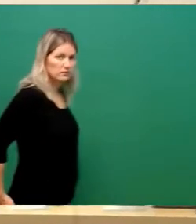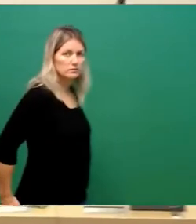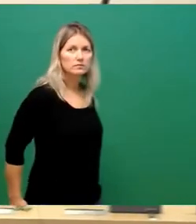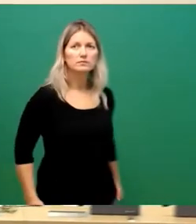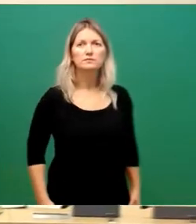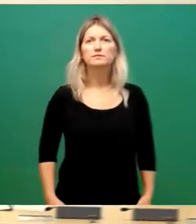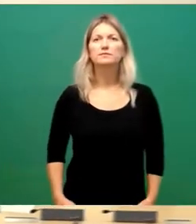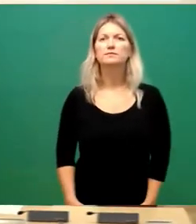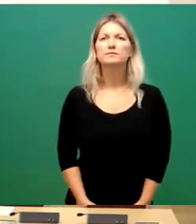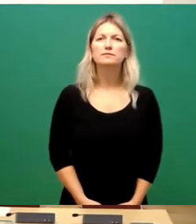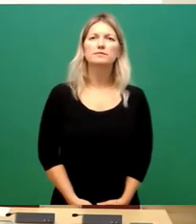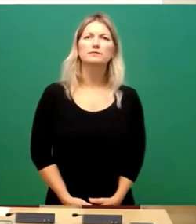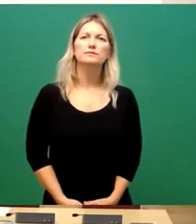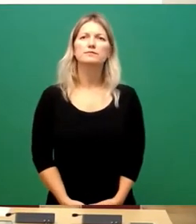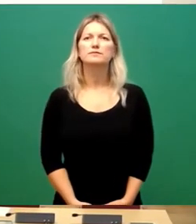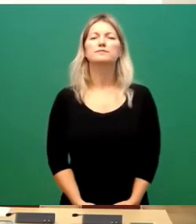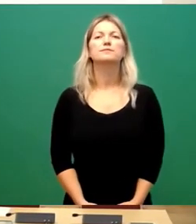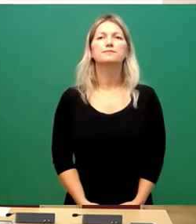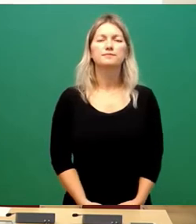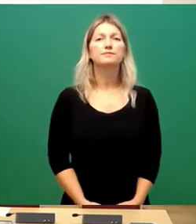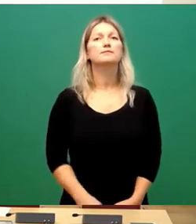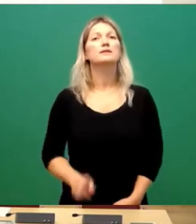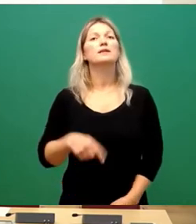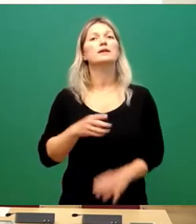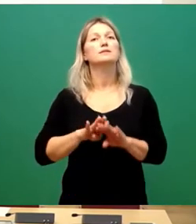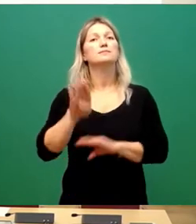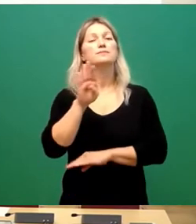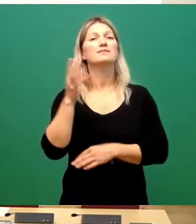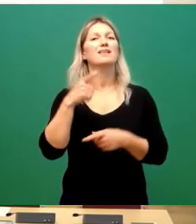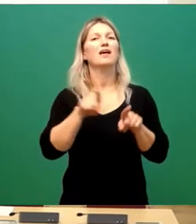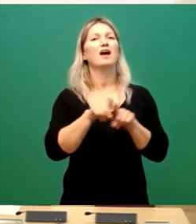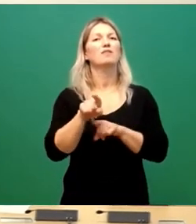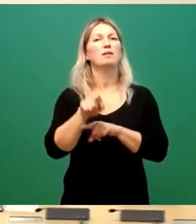Als nächste Wortmeldung für die FDP-Fraktion, Herr Zastrow.